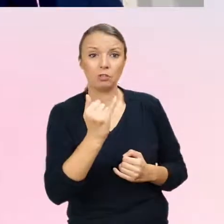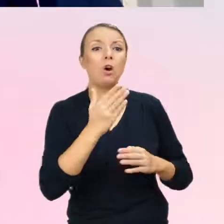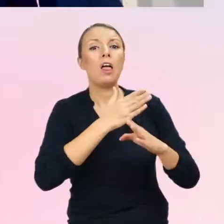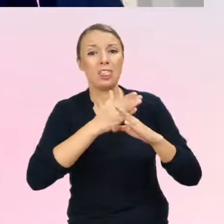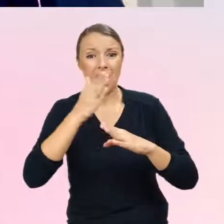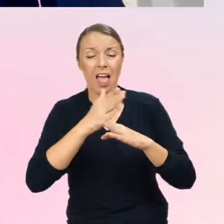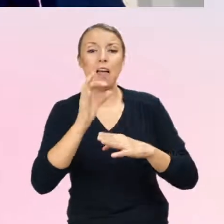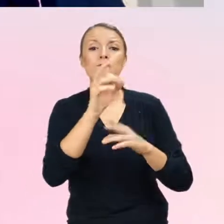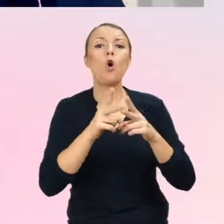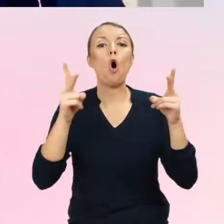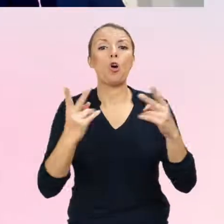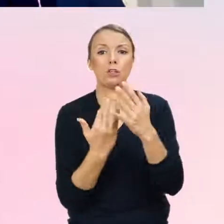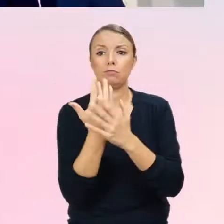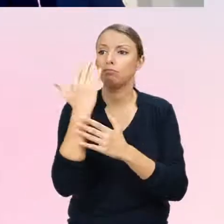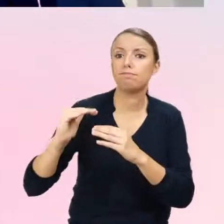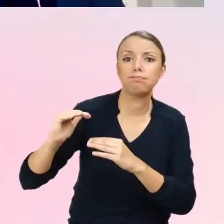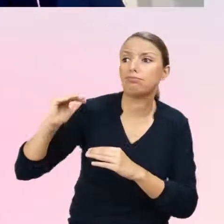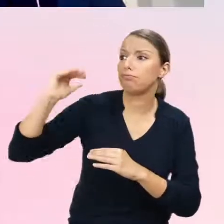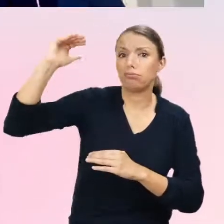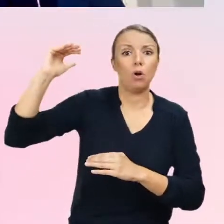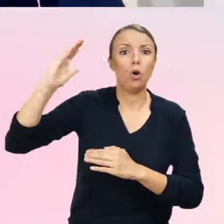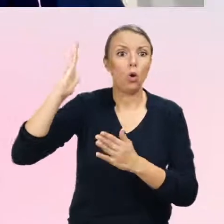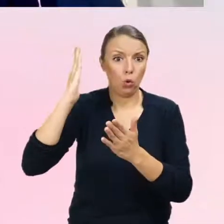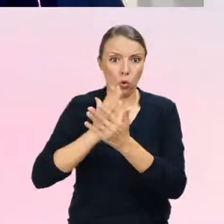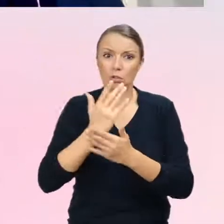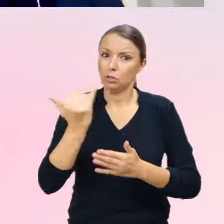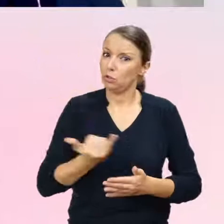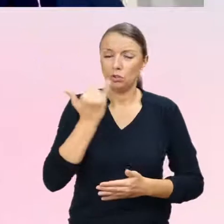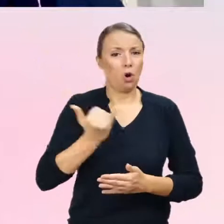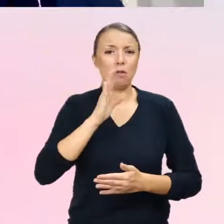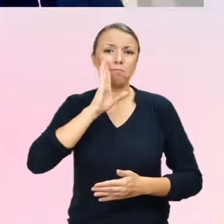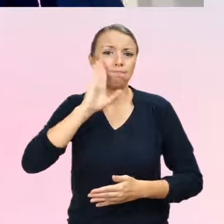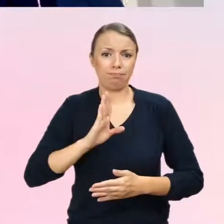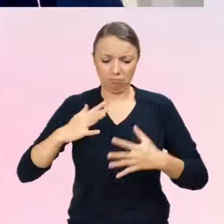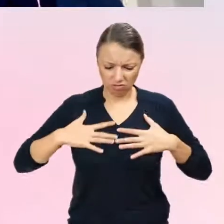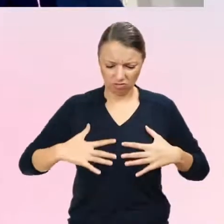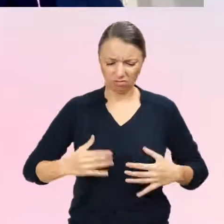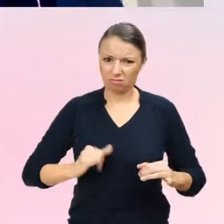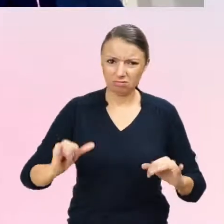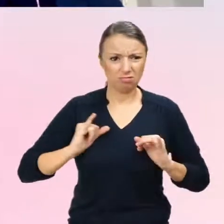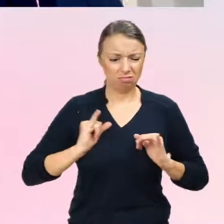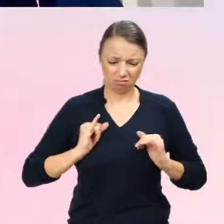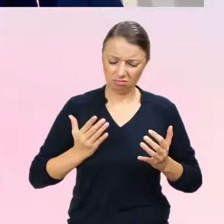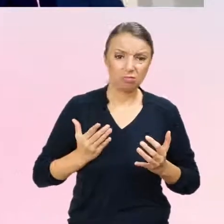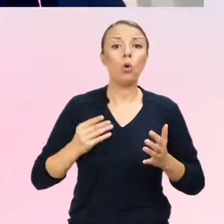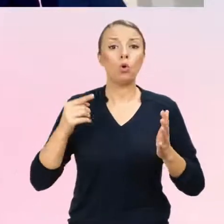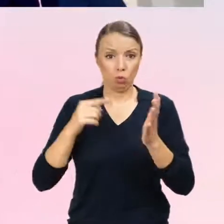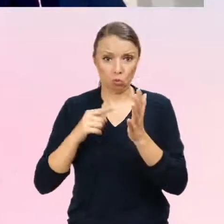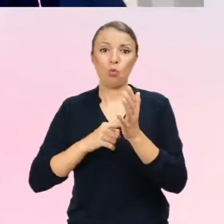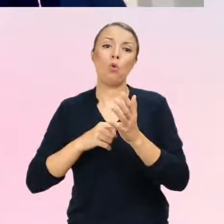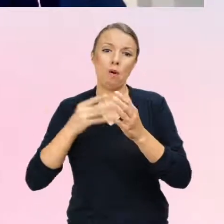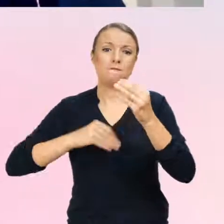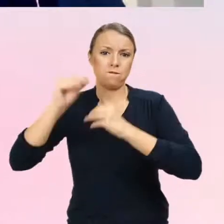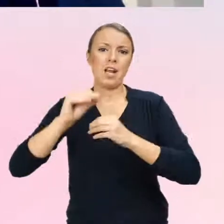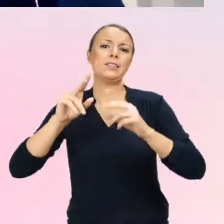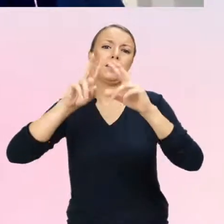dojrzewania, to większość badań pokazuje, że w tym przypadku jest to bardzo już stabilne. I